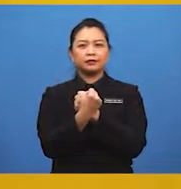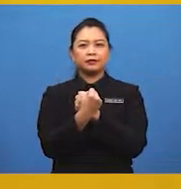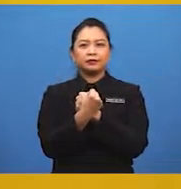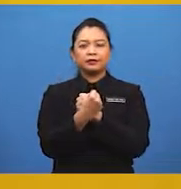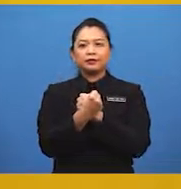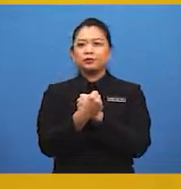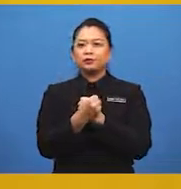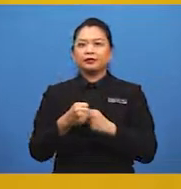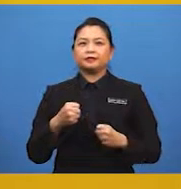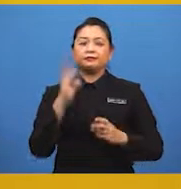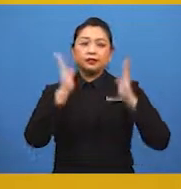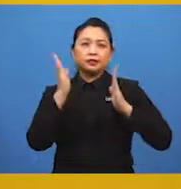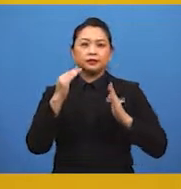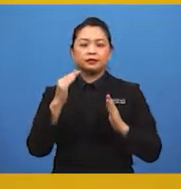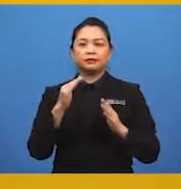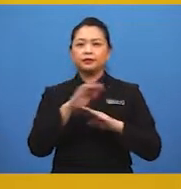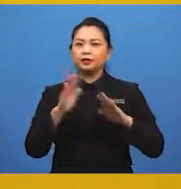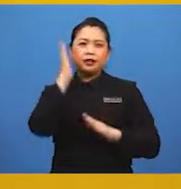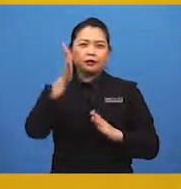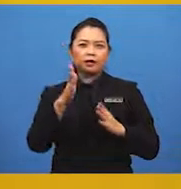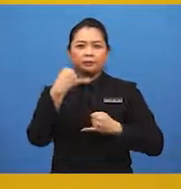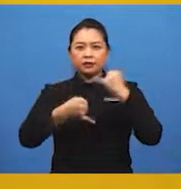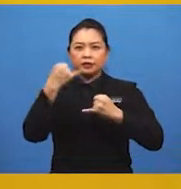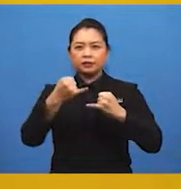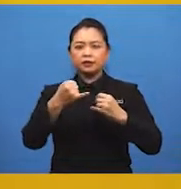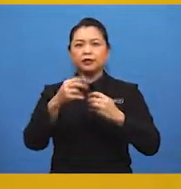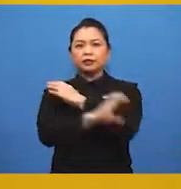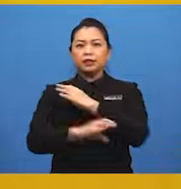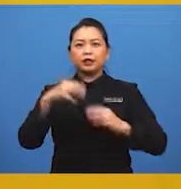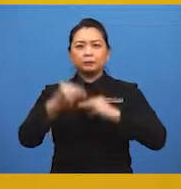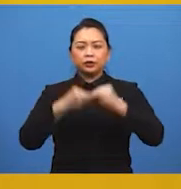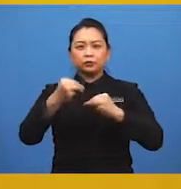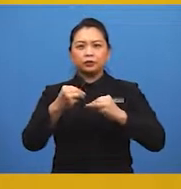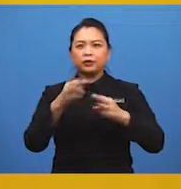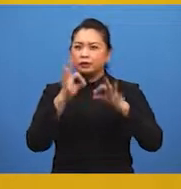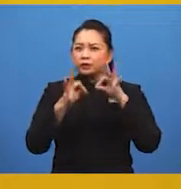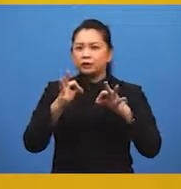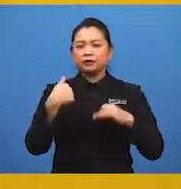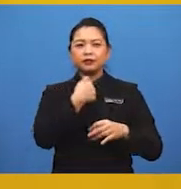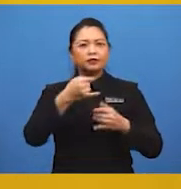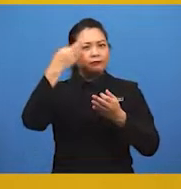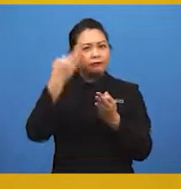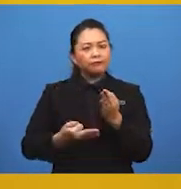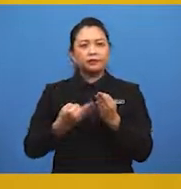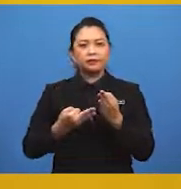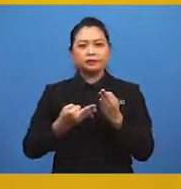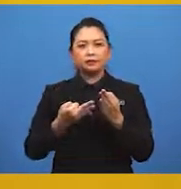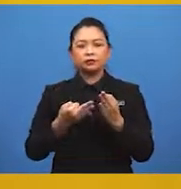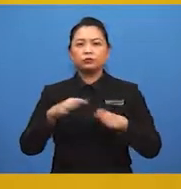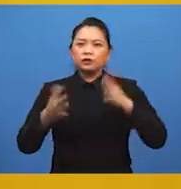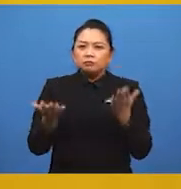sesungguhnya, Malaysia tidak akan berjaya sebagai negara maju sekiranya kita gagal